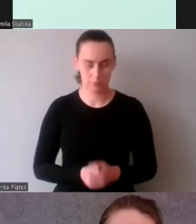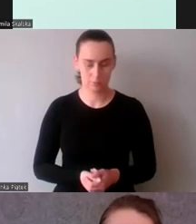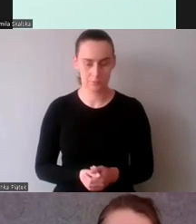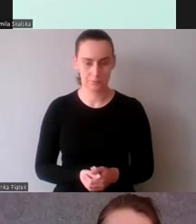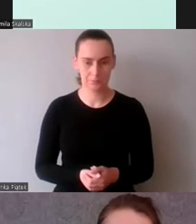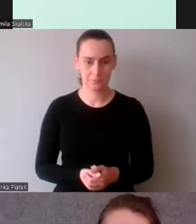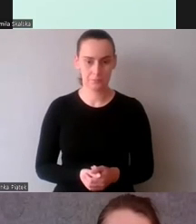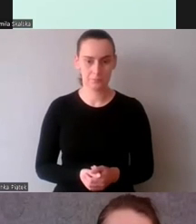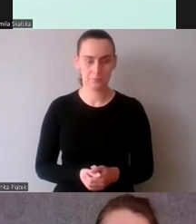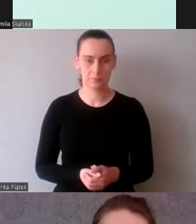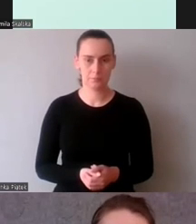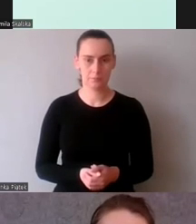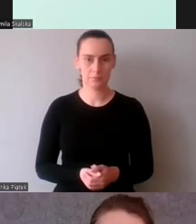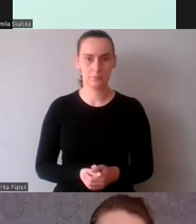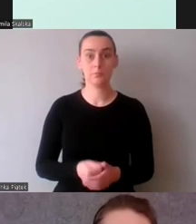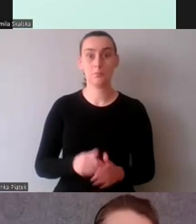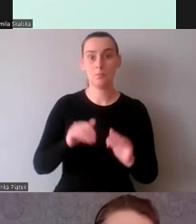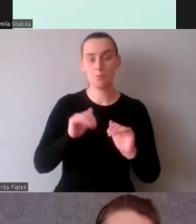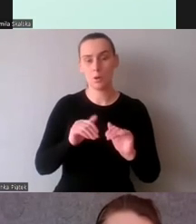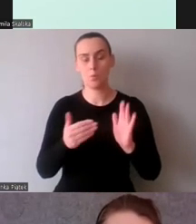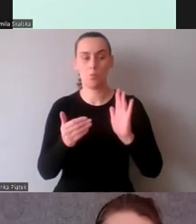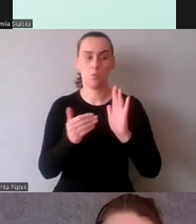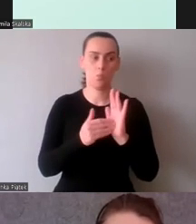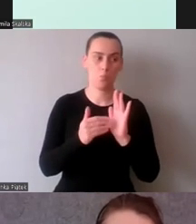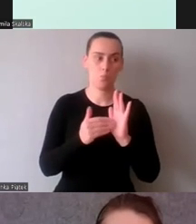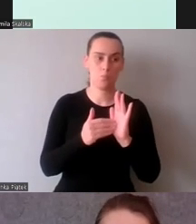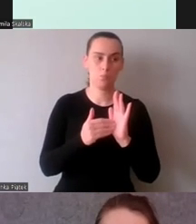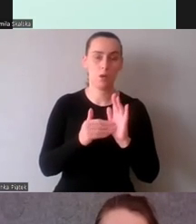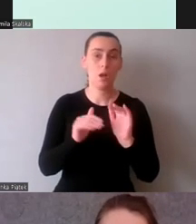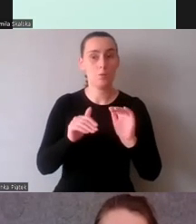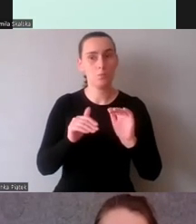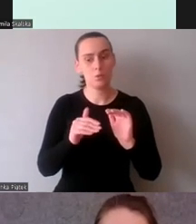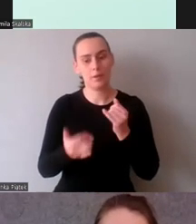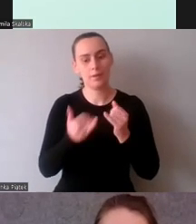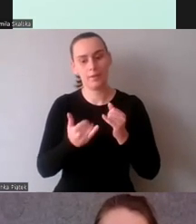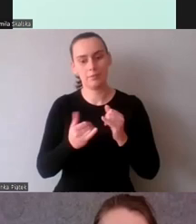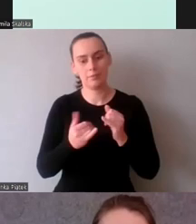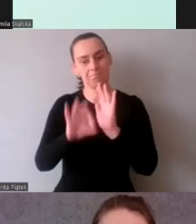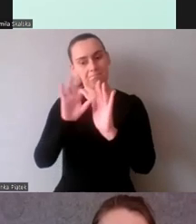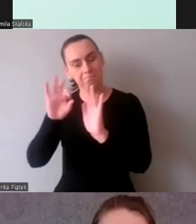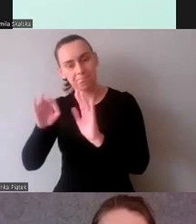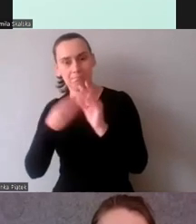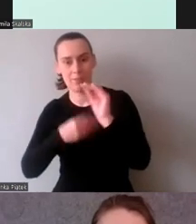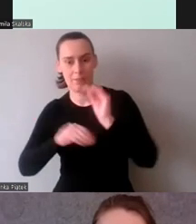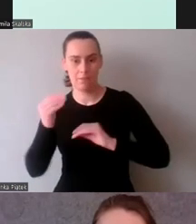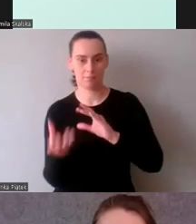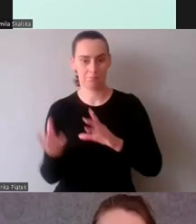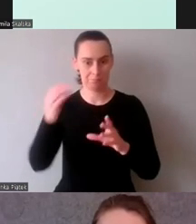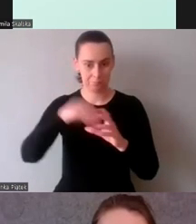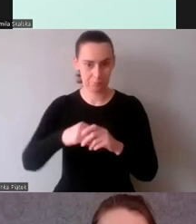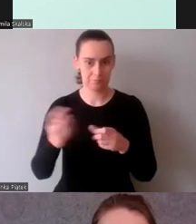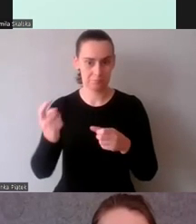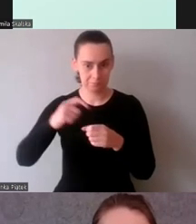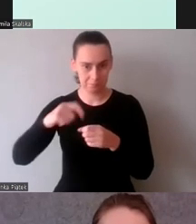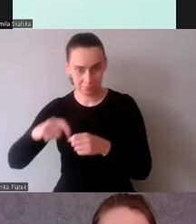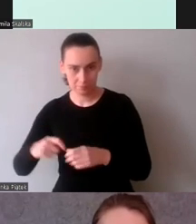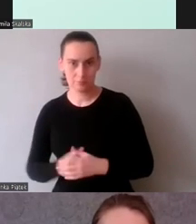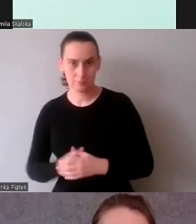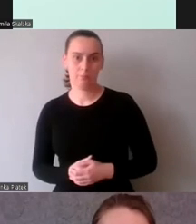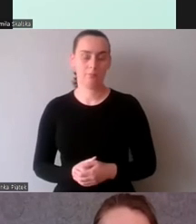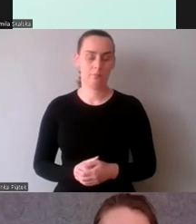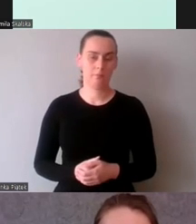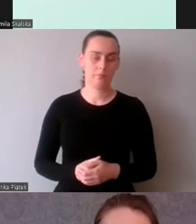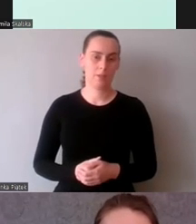moglibyśmy potrzebować większej liczby uczestników, by zobaczyć konkretne przyczyny tego zjawiska.